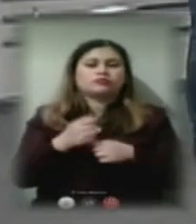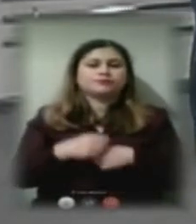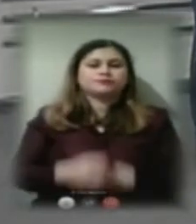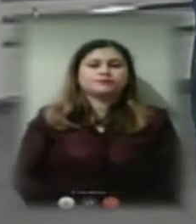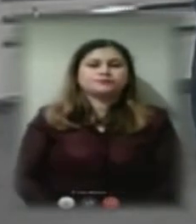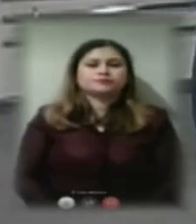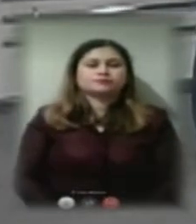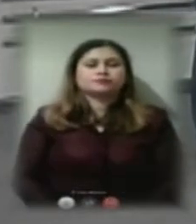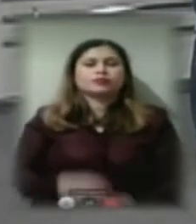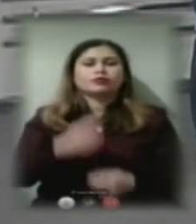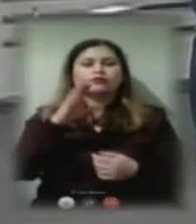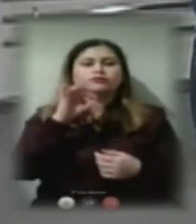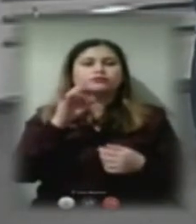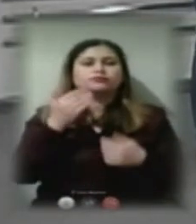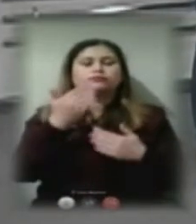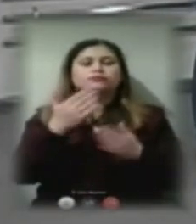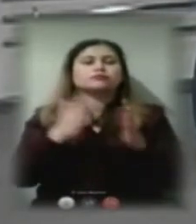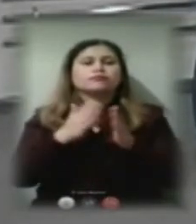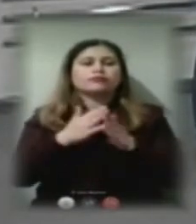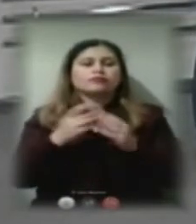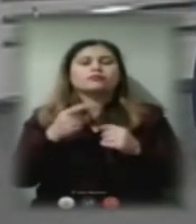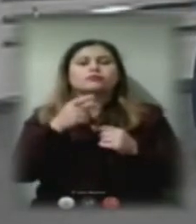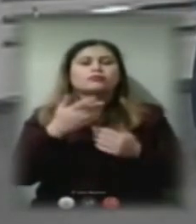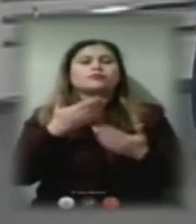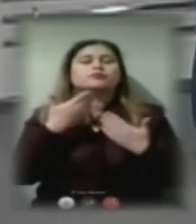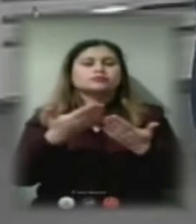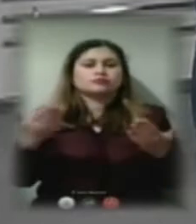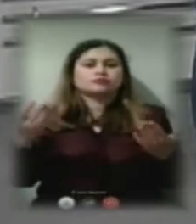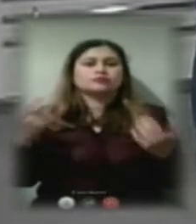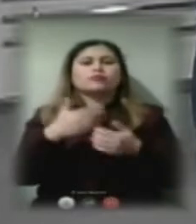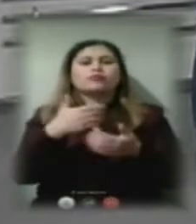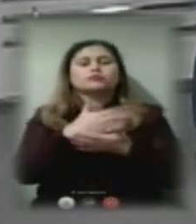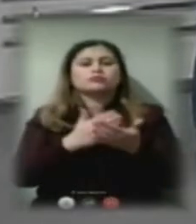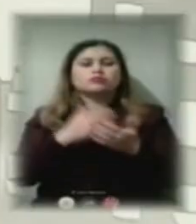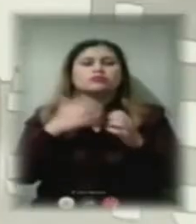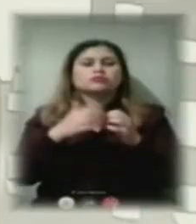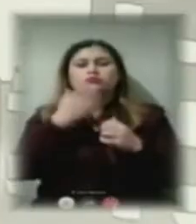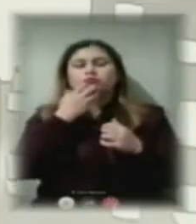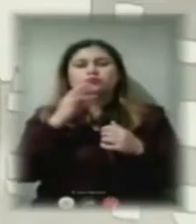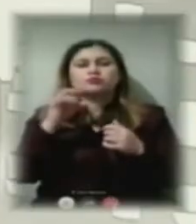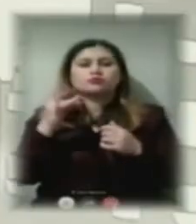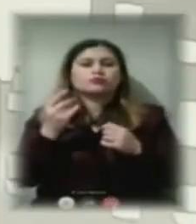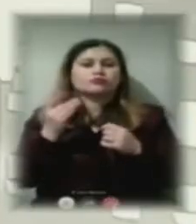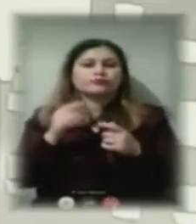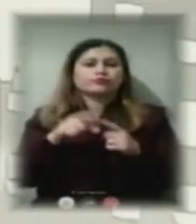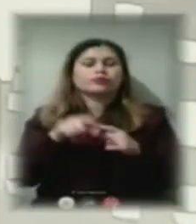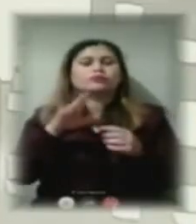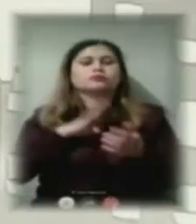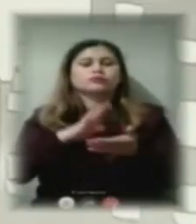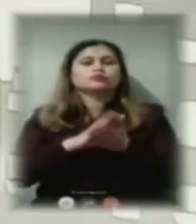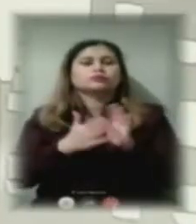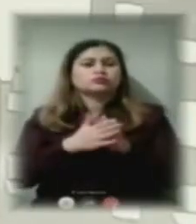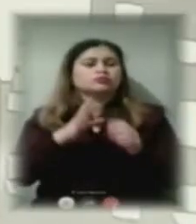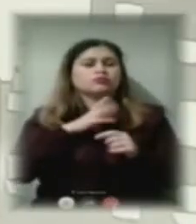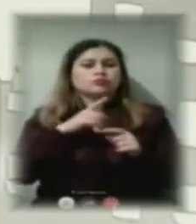Вікторе, ваші будинки, будинки, які ви представляєте, обслуговує Херсон Теплоенерго, але ситуація схожа була. Теж